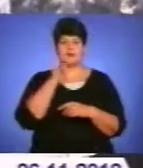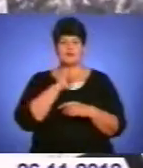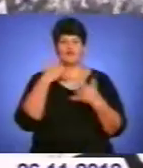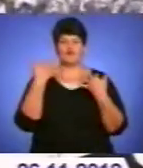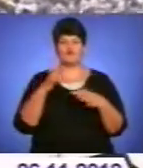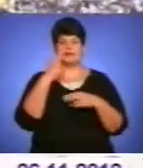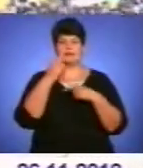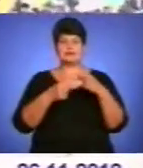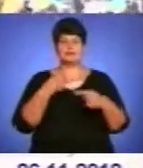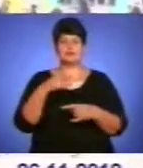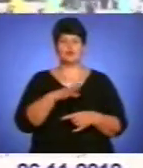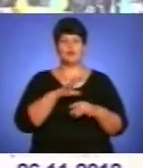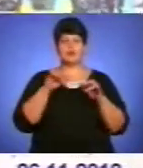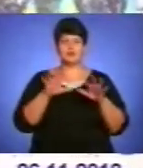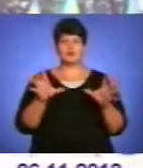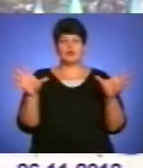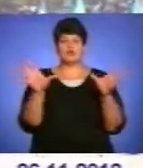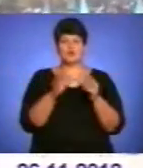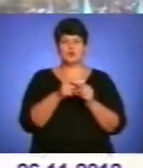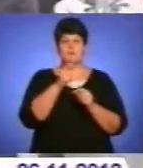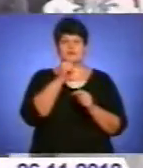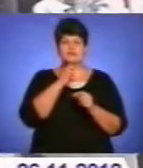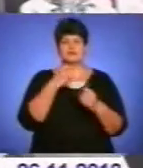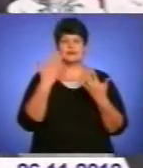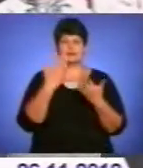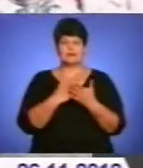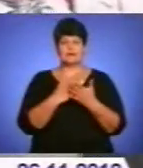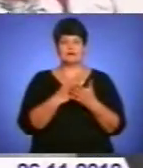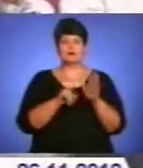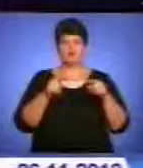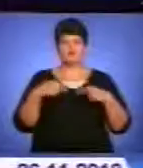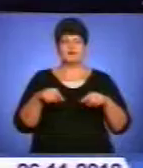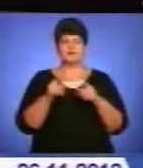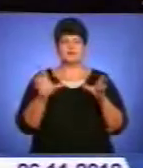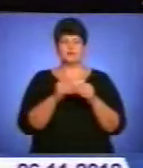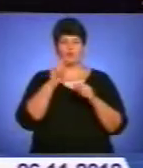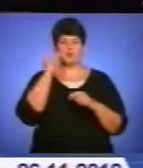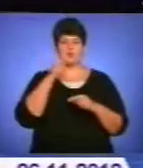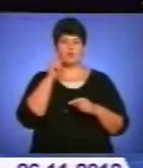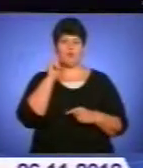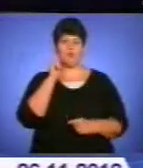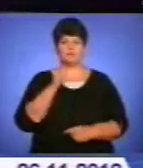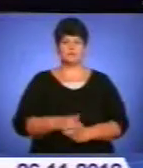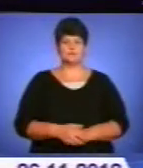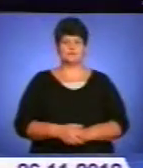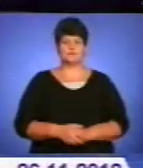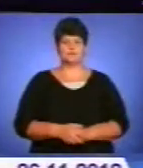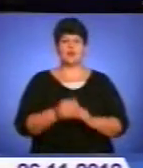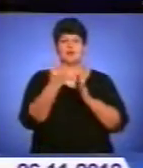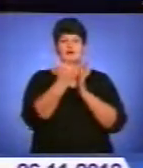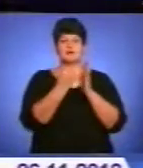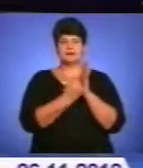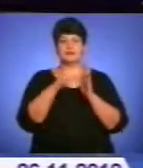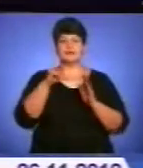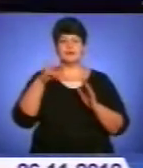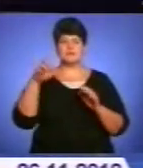традиційною стала акція «Сопричастя», яку влаштовує спілка української молоді. Канал ТТБ широко